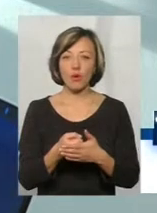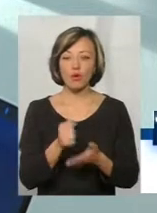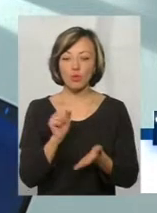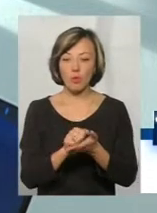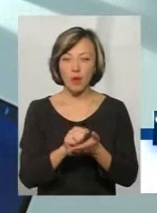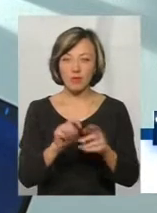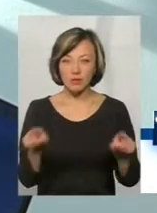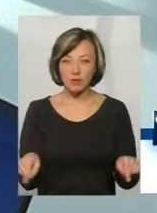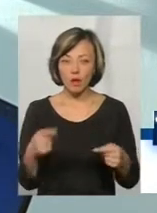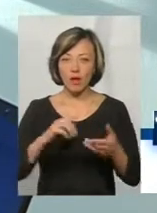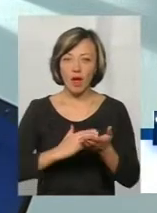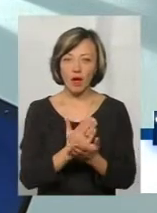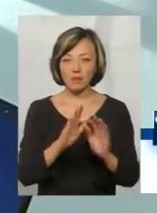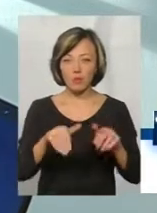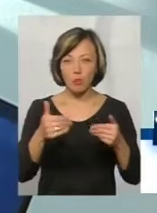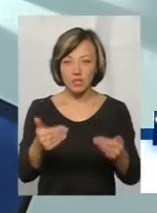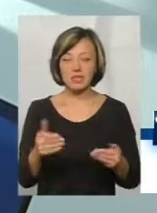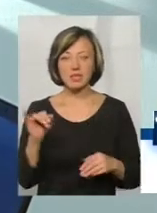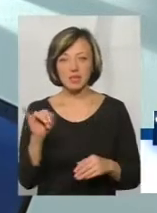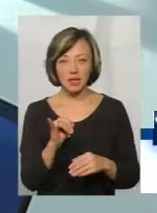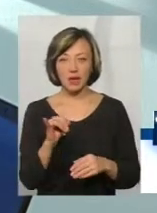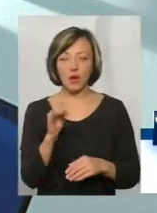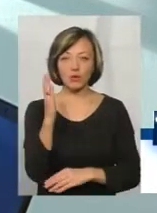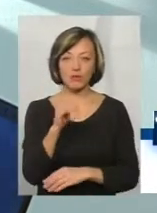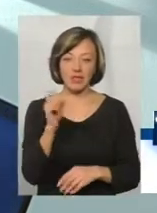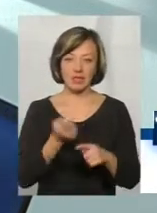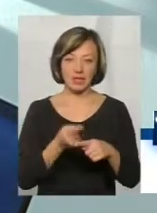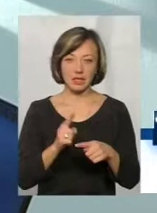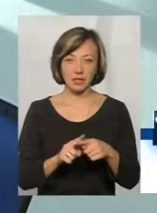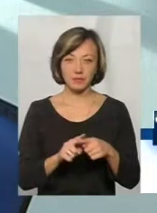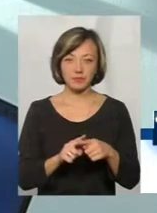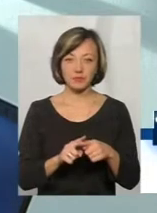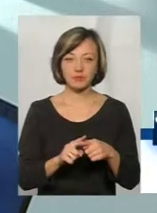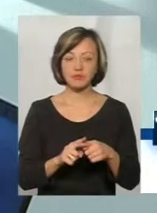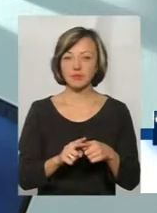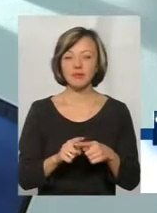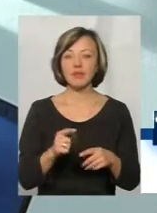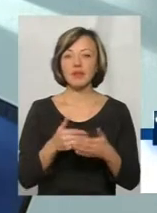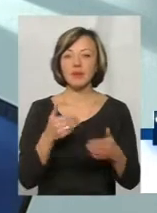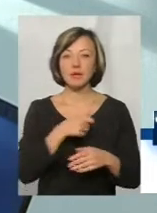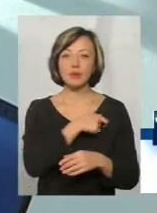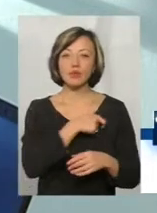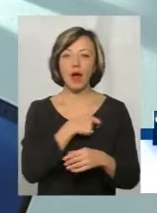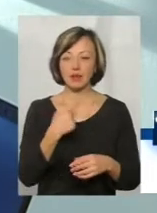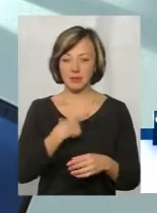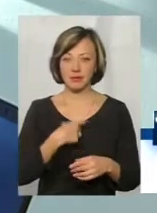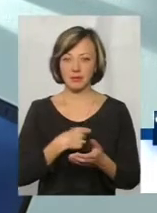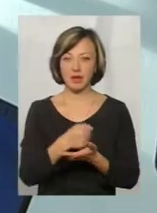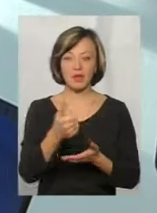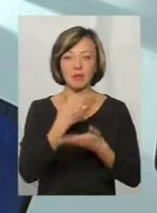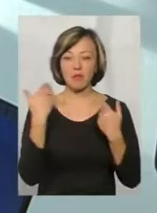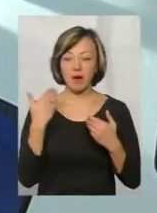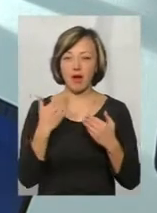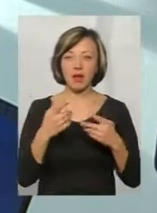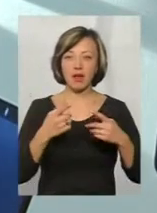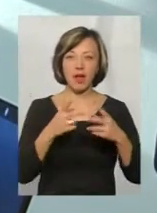документів, більш якісних пропозицій і відповідного голосування за них. Чи можемо ми очікувати від депутата-мажоритарника, який не має за собою ні